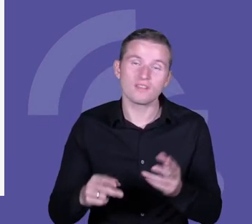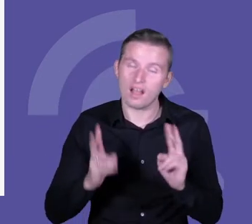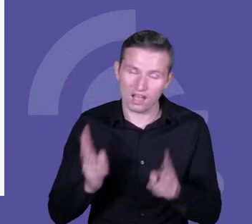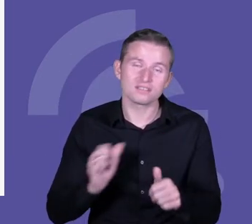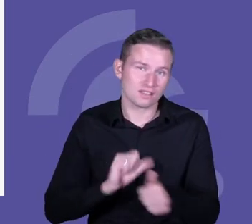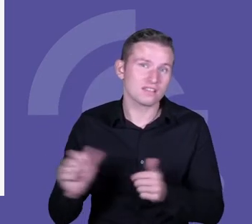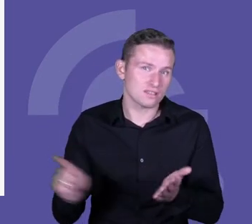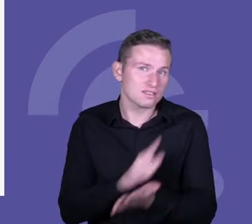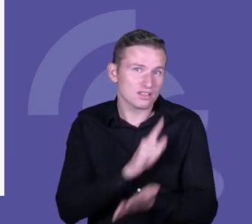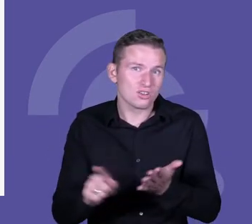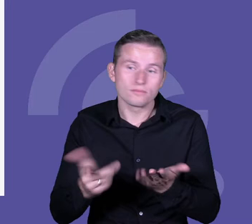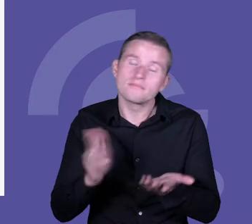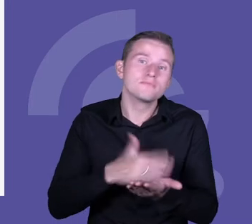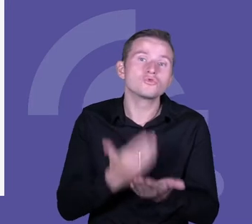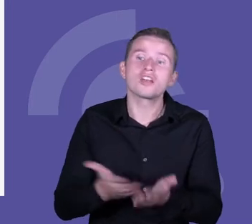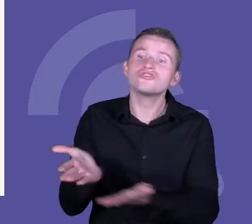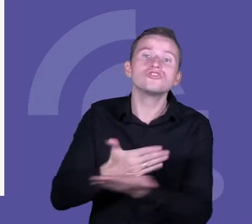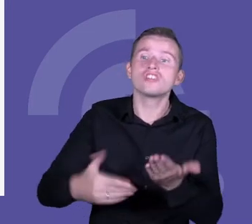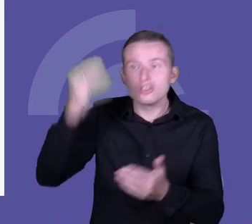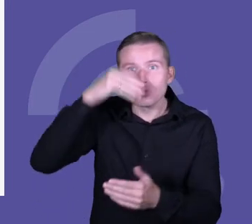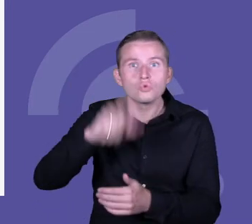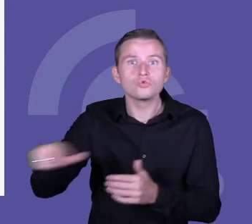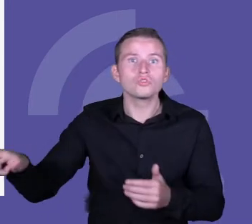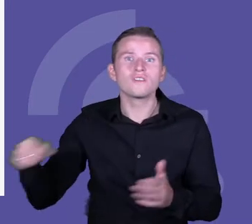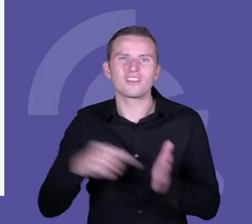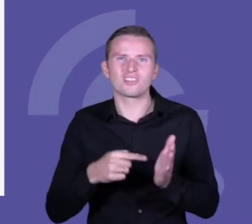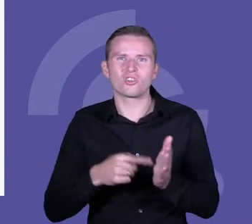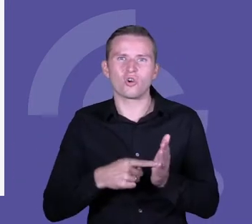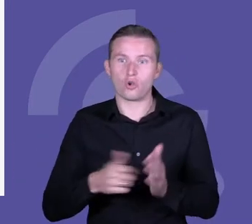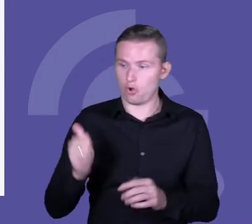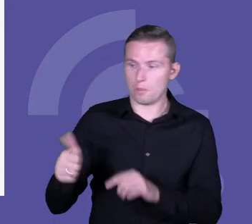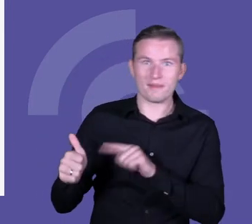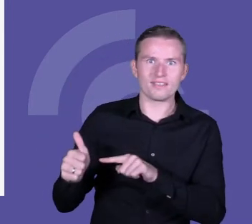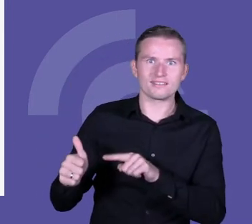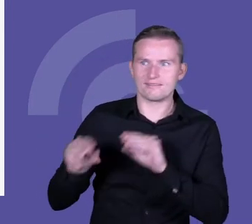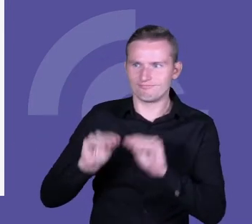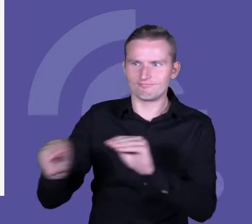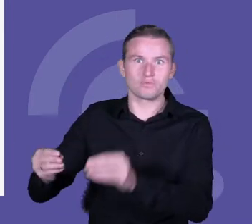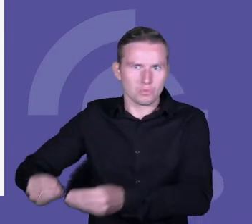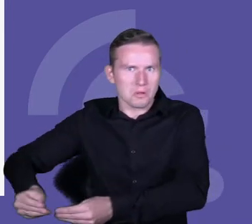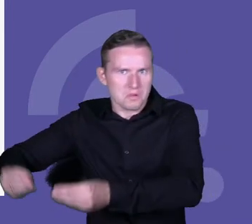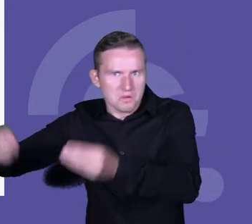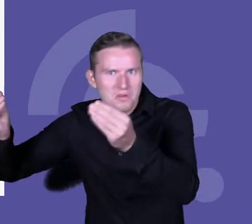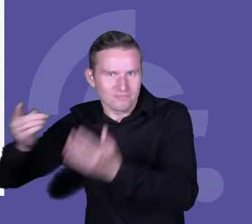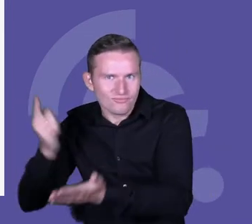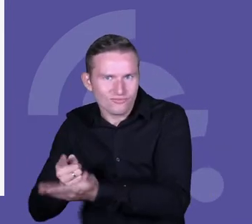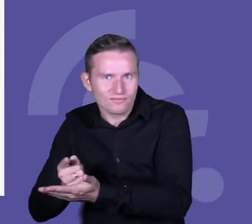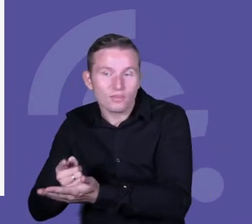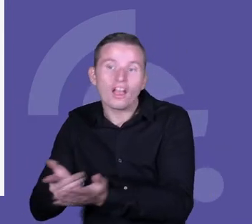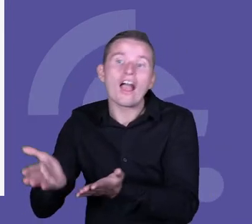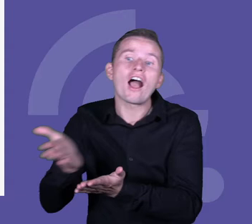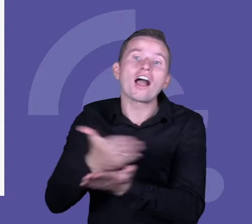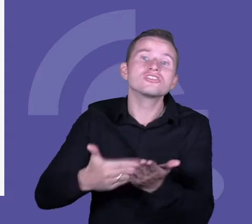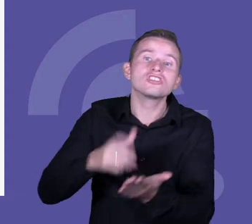przykład dla części uczniów to będą rozwiązania, w których te kompetencje rozwiniemy, a część uczniów w ogóle, jak się spotka z tymi